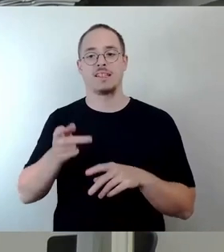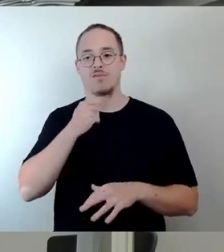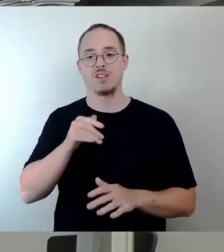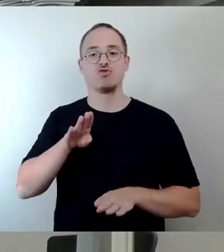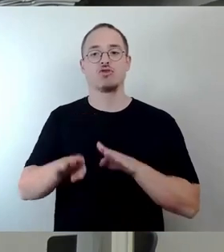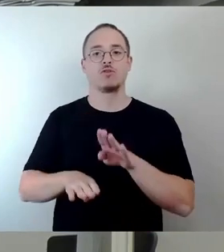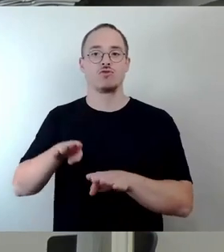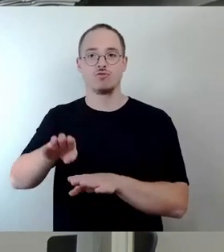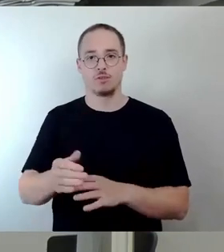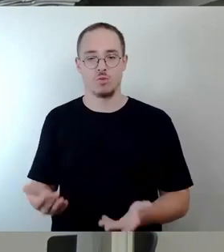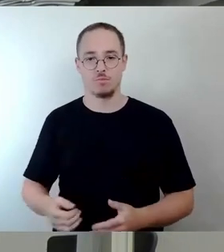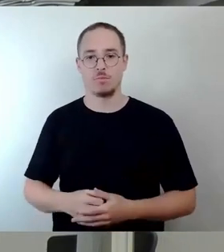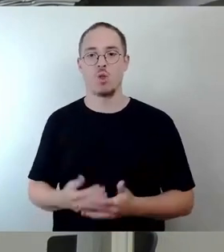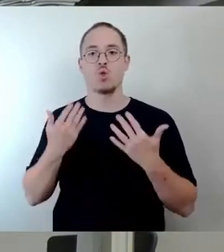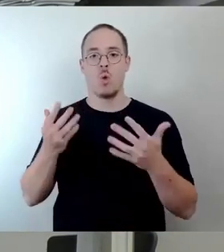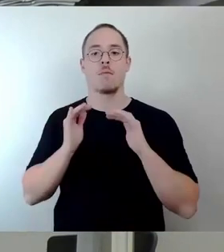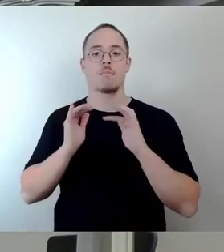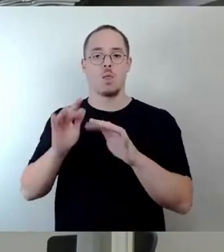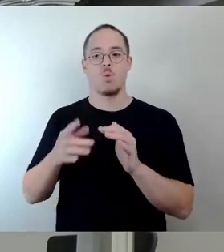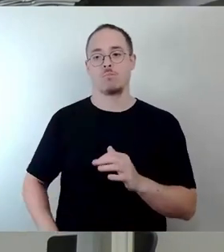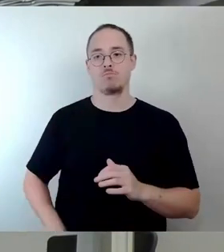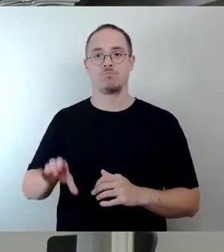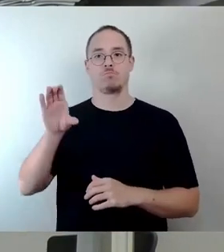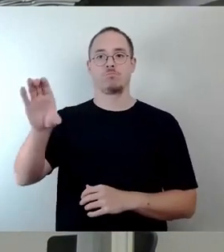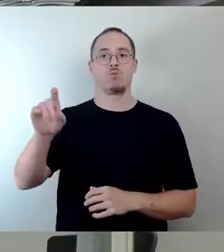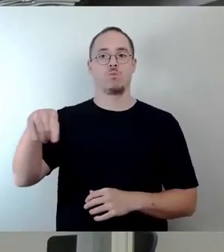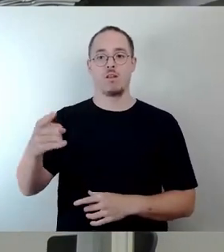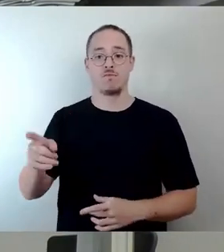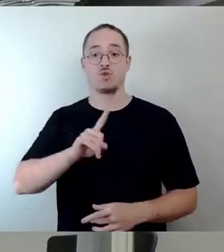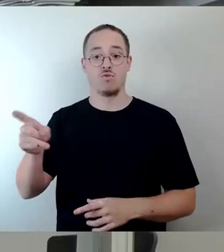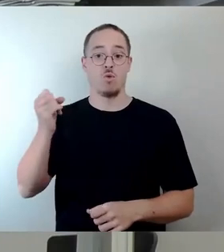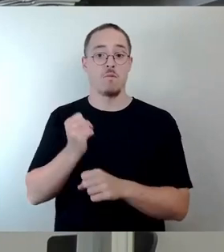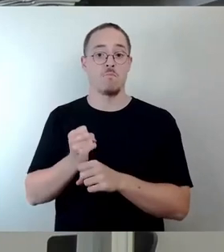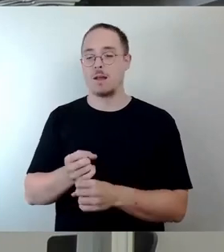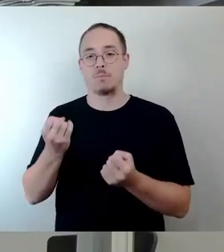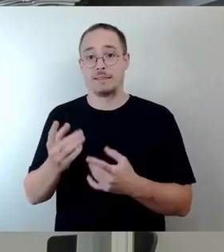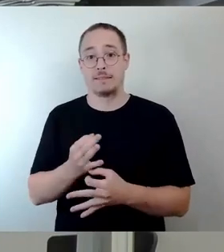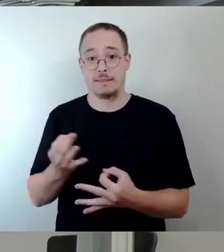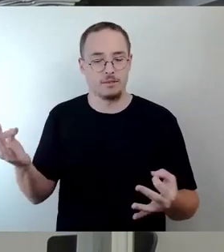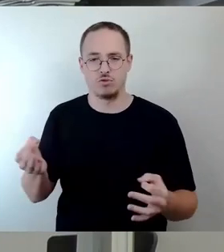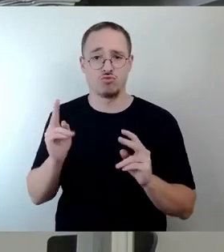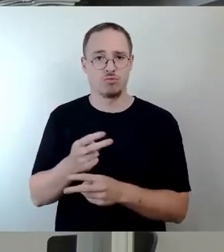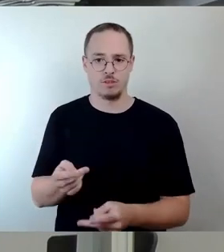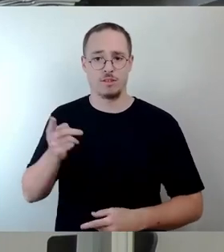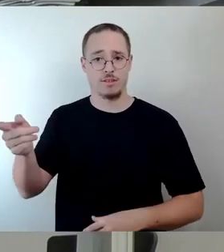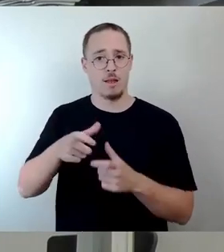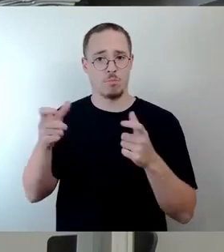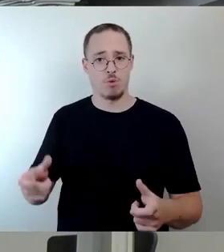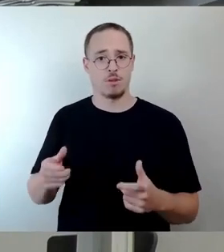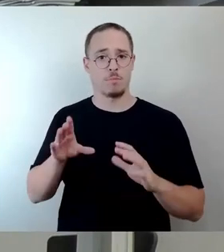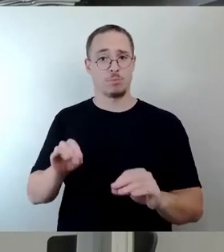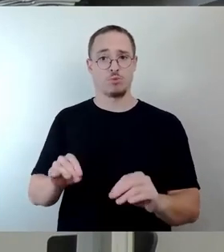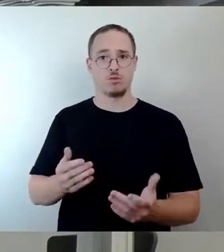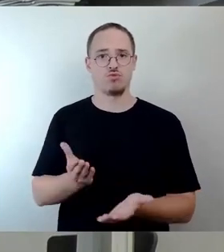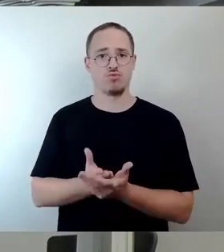passiert nichts, wenn man das nicht sofort so macht. Dieses Gebäude ist bereits in Nutzung. Es ist in Nutzung seit zwei, drei